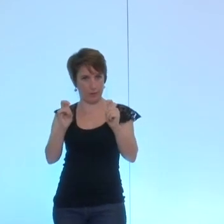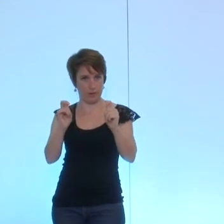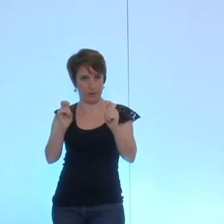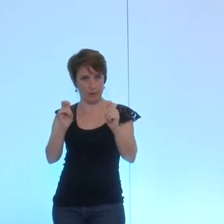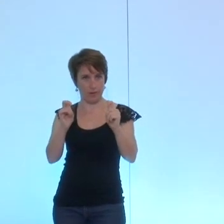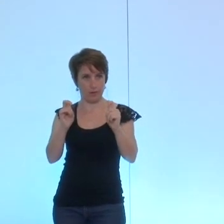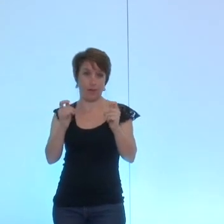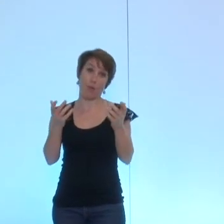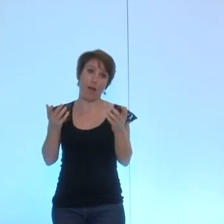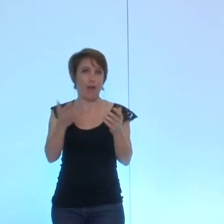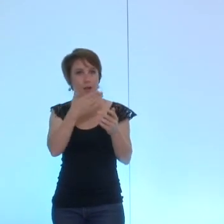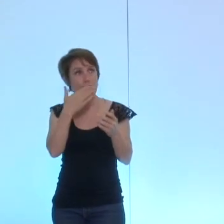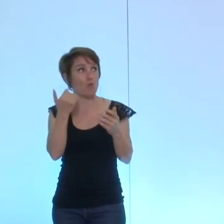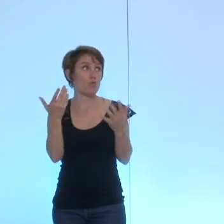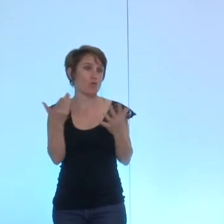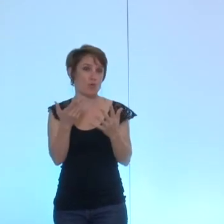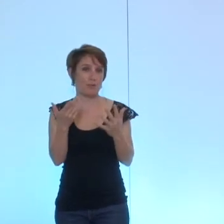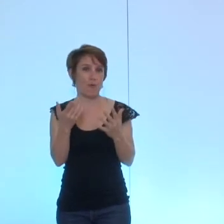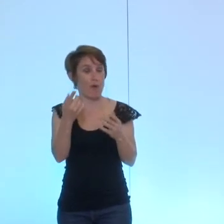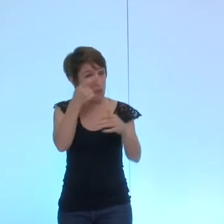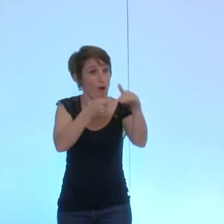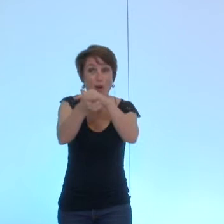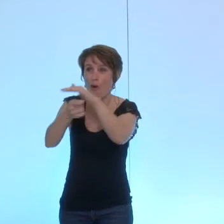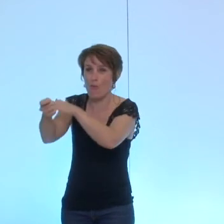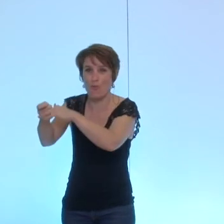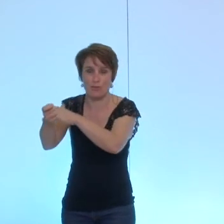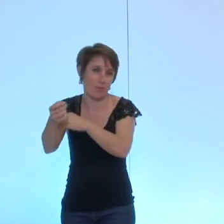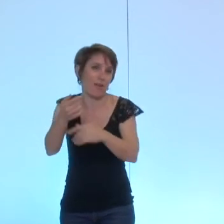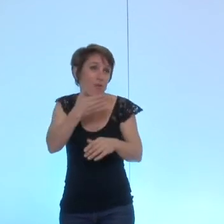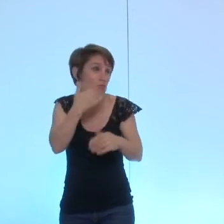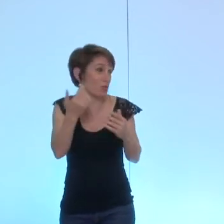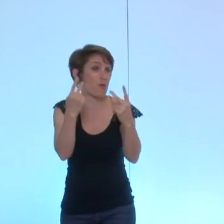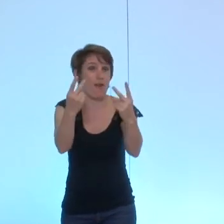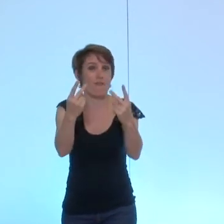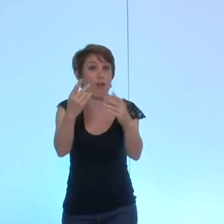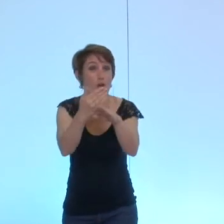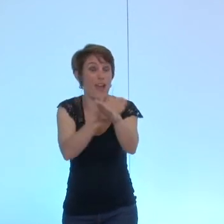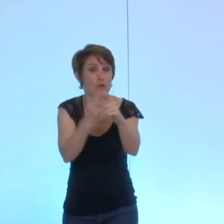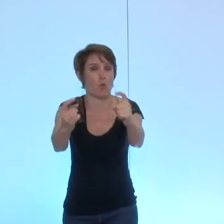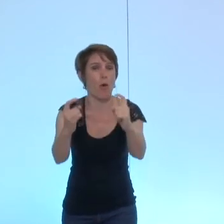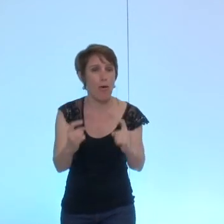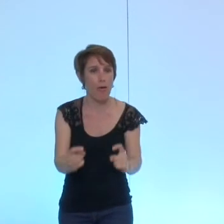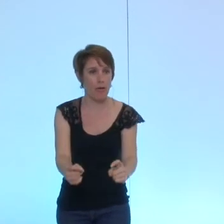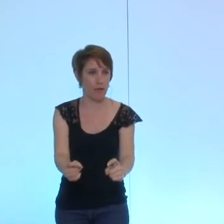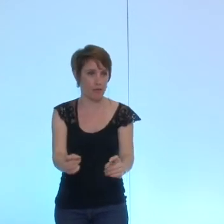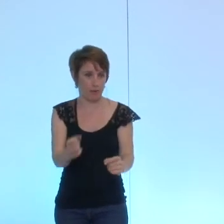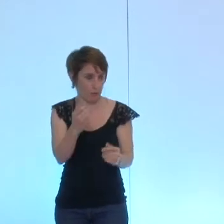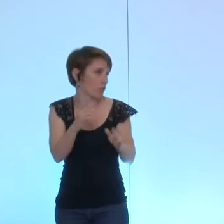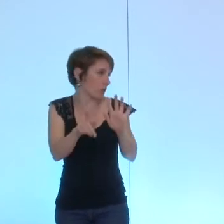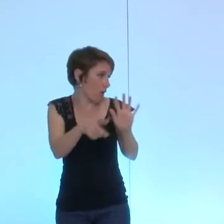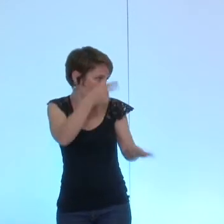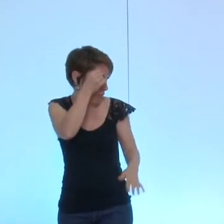actions de valeur moins ça coûtera cher à la collectivité donc l'enjeu de la valeur de la société il est là